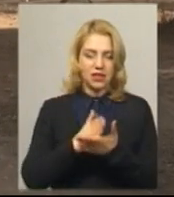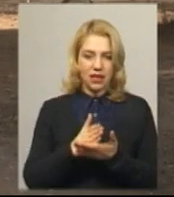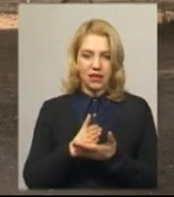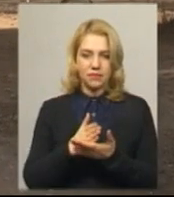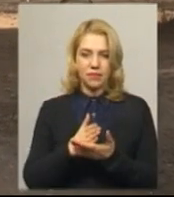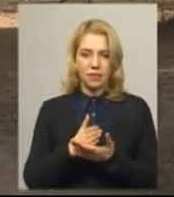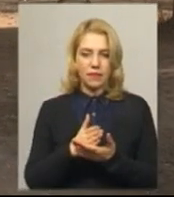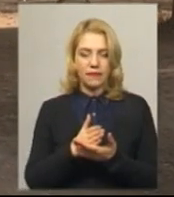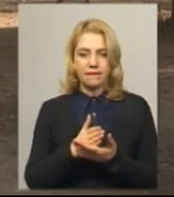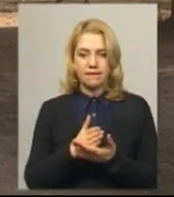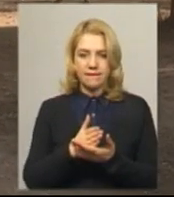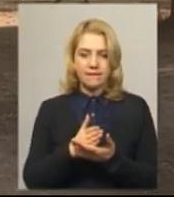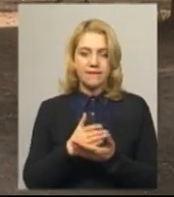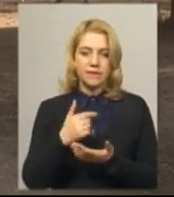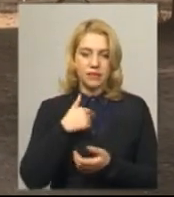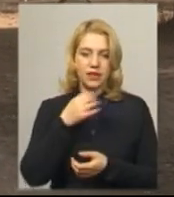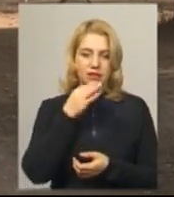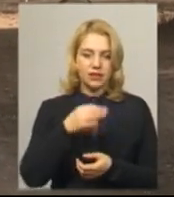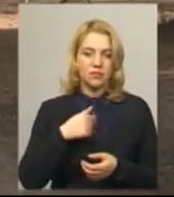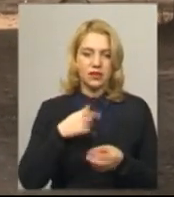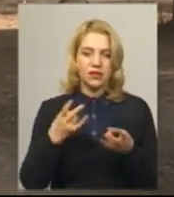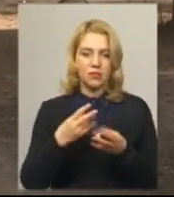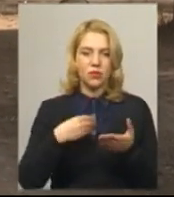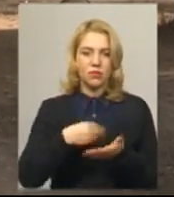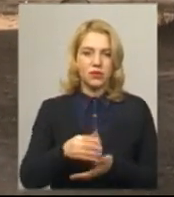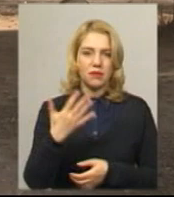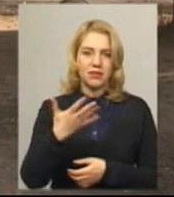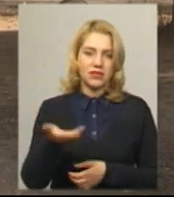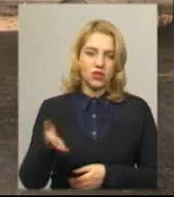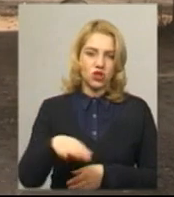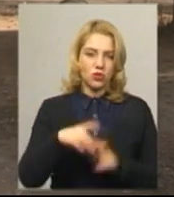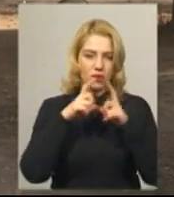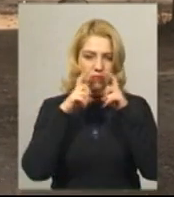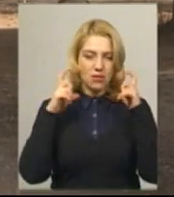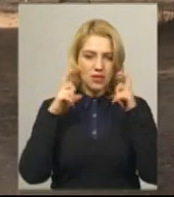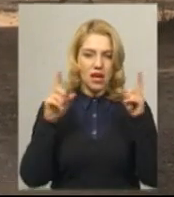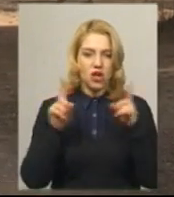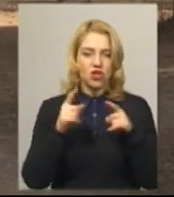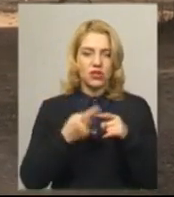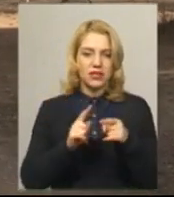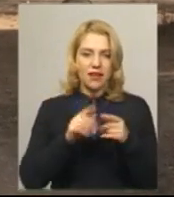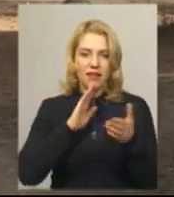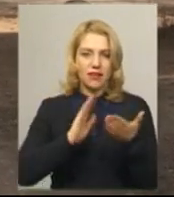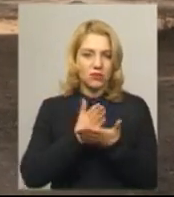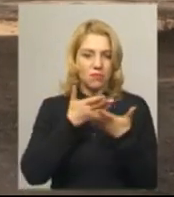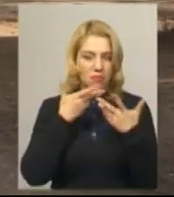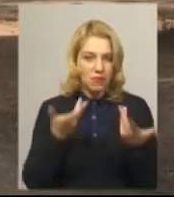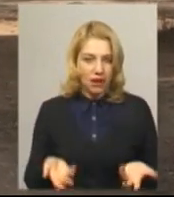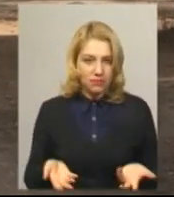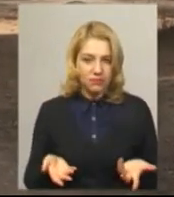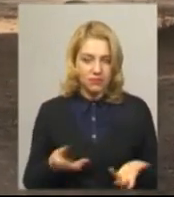я сказала, що мені потрібно купити 50 масок. А тому, що будуть ті маски неякісні і